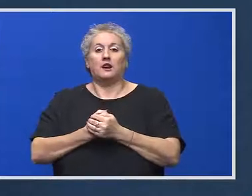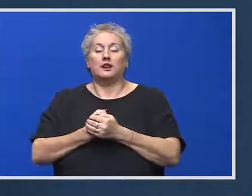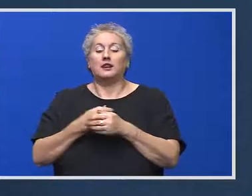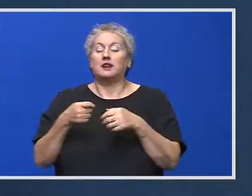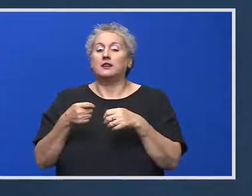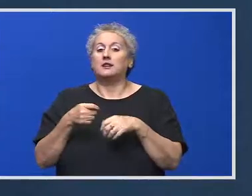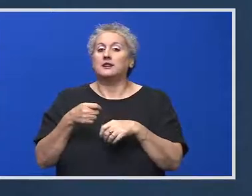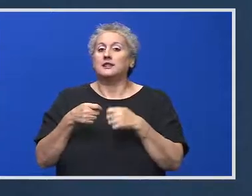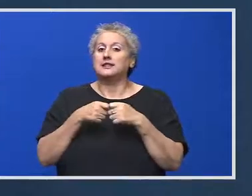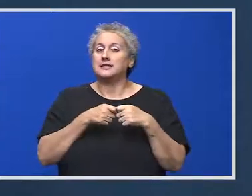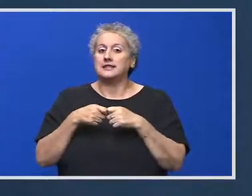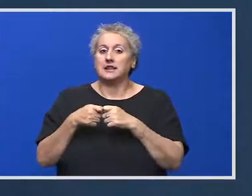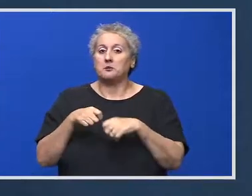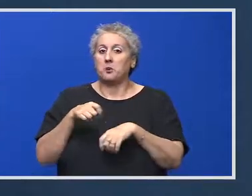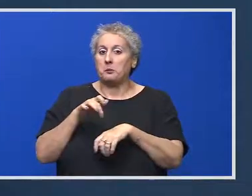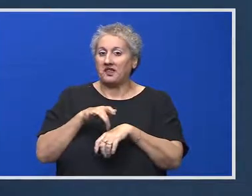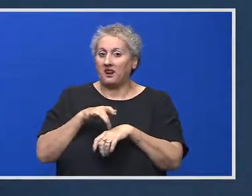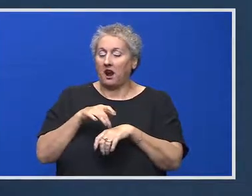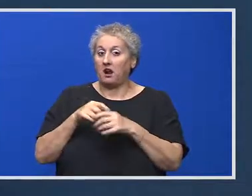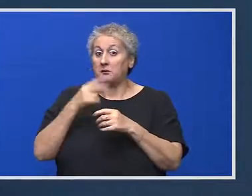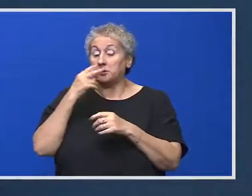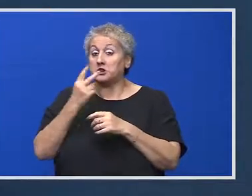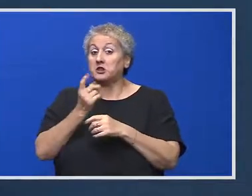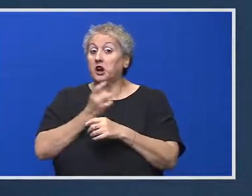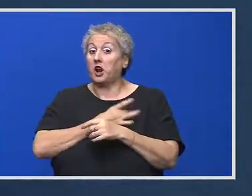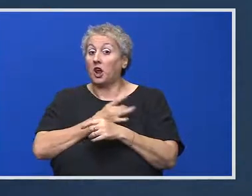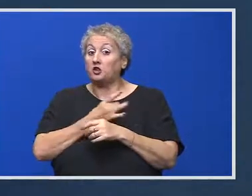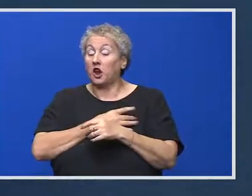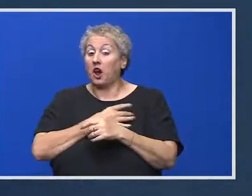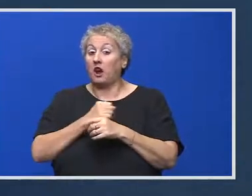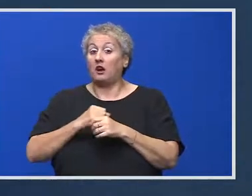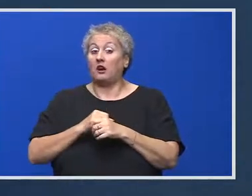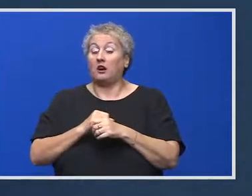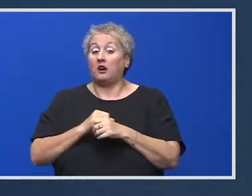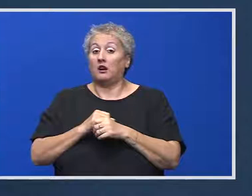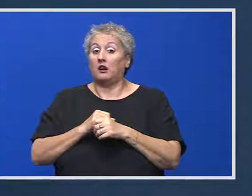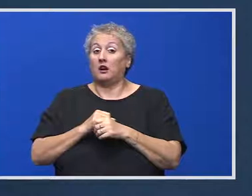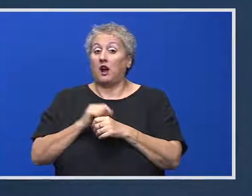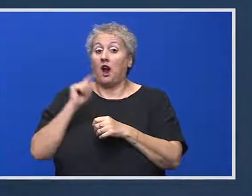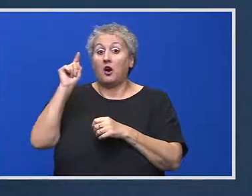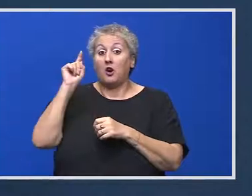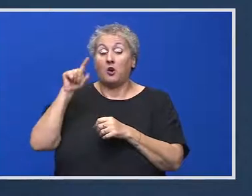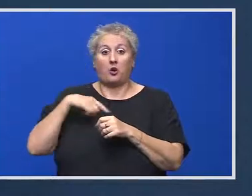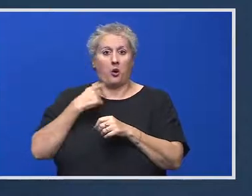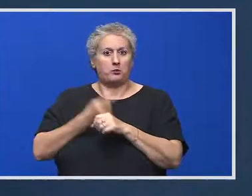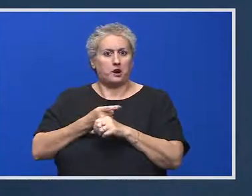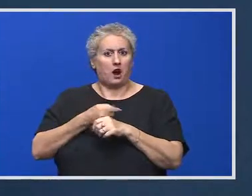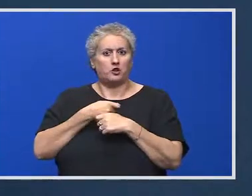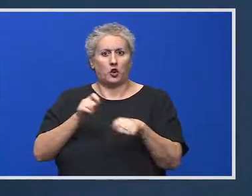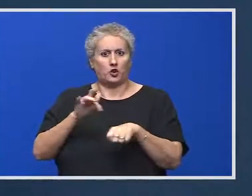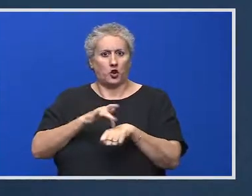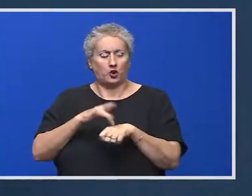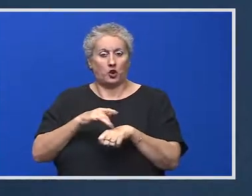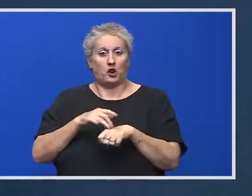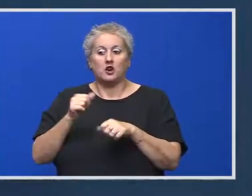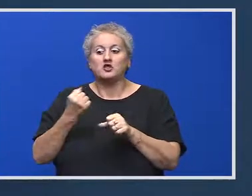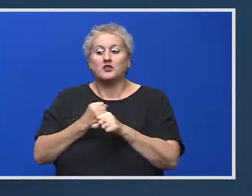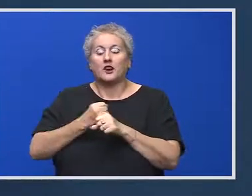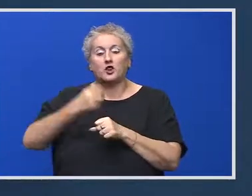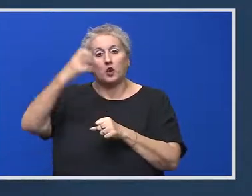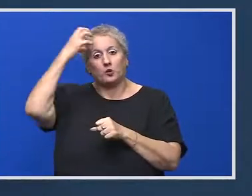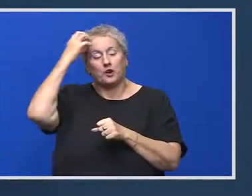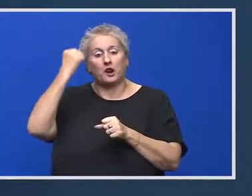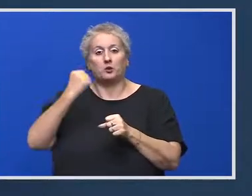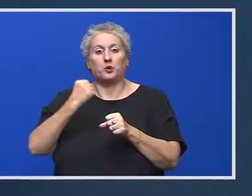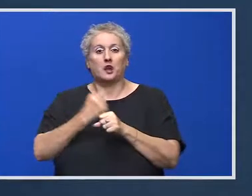personalul medical, la fel și în Grecia. Am înțeles încă de ieri că în România nu se va întâmpla asta, dar atunci ce face guvernul ca să grăbească a